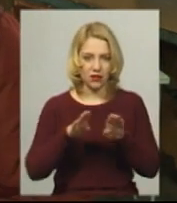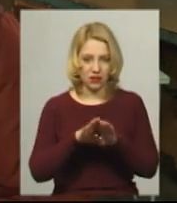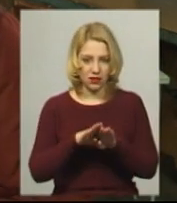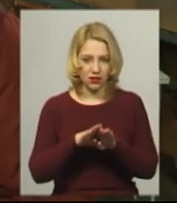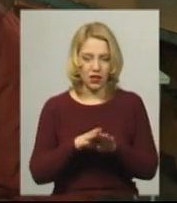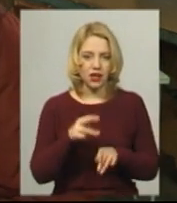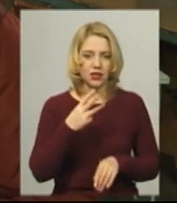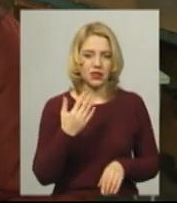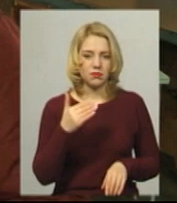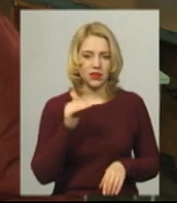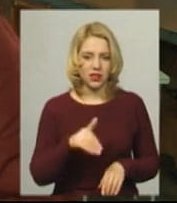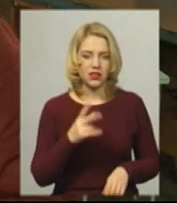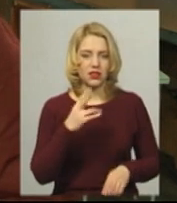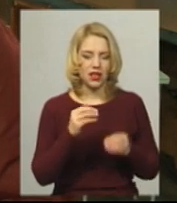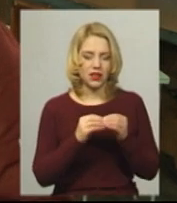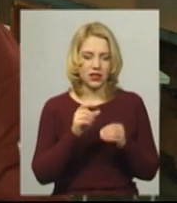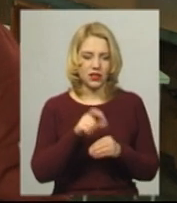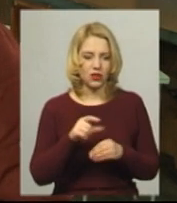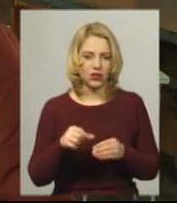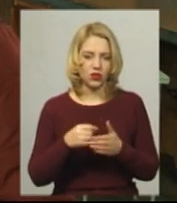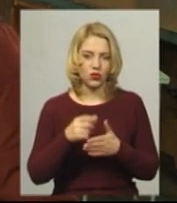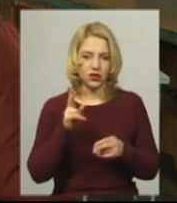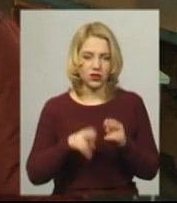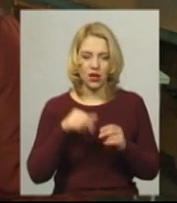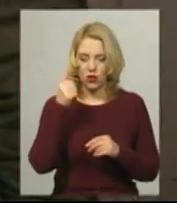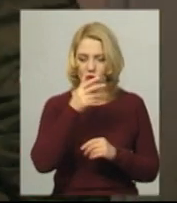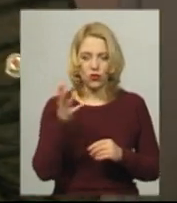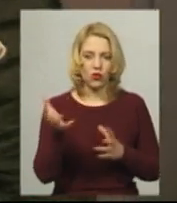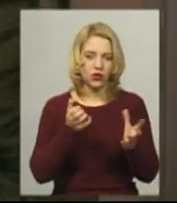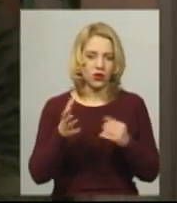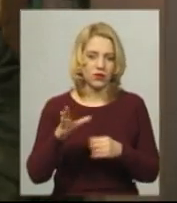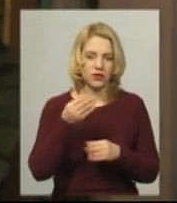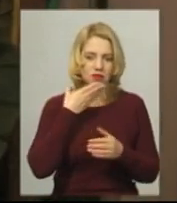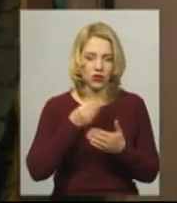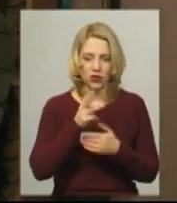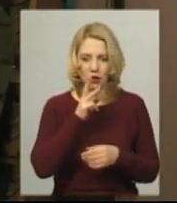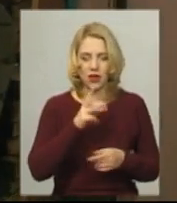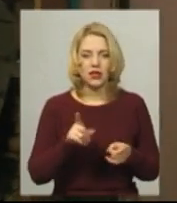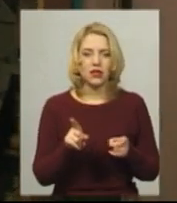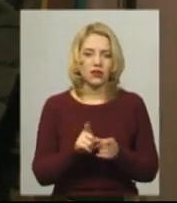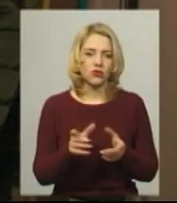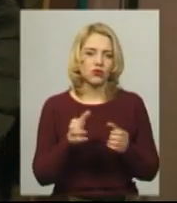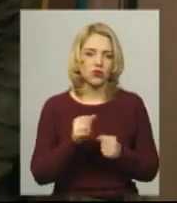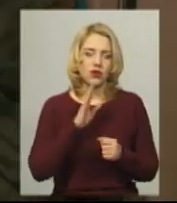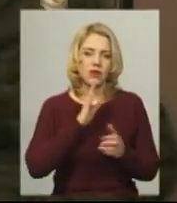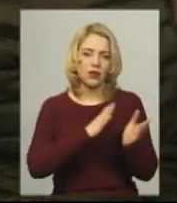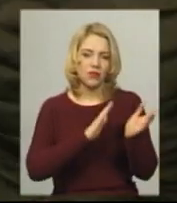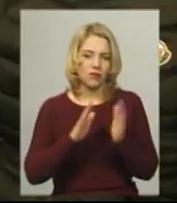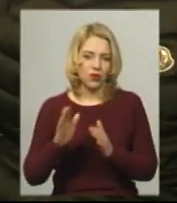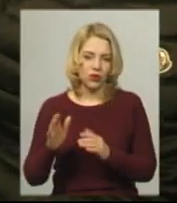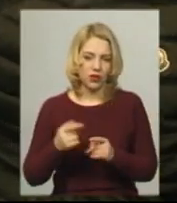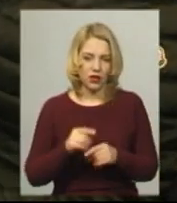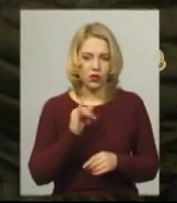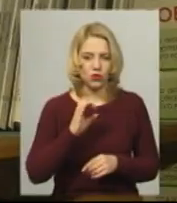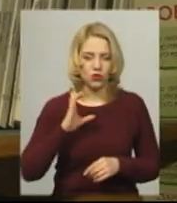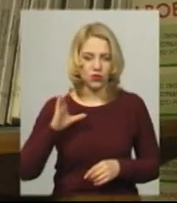35 тисяч на 10 працівників до кінця року отримали всі свою зарплату». Отримала платню за свою роботу і бібліотекарка УТОС Валентина